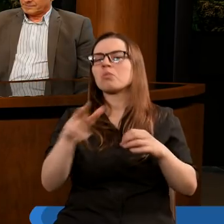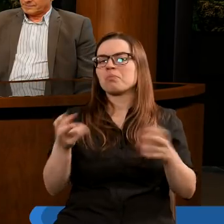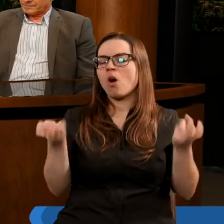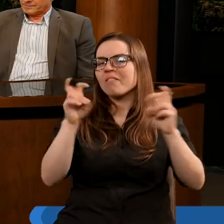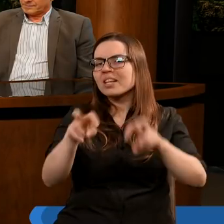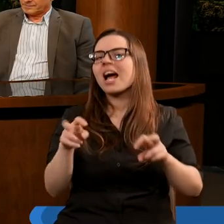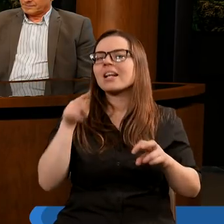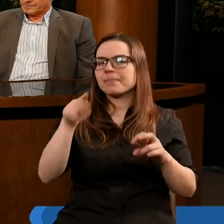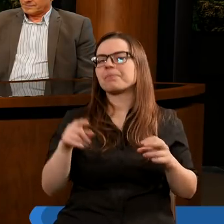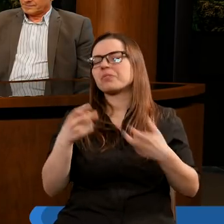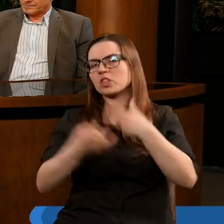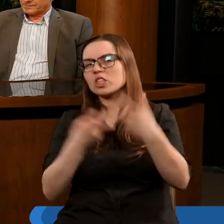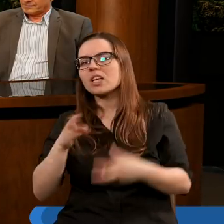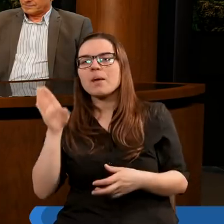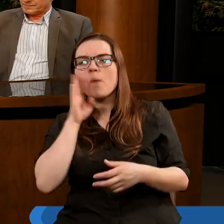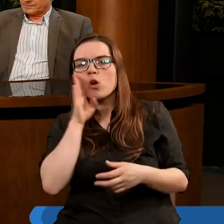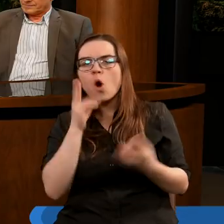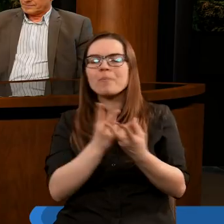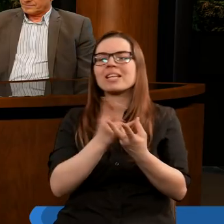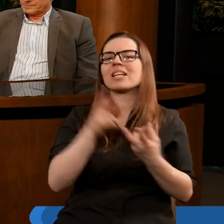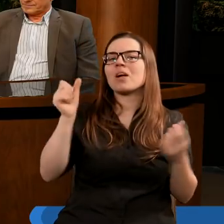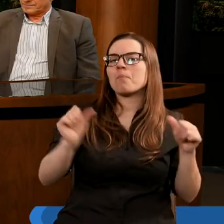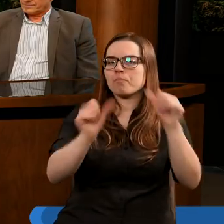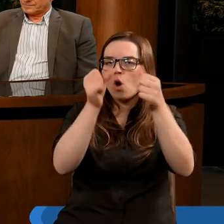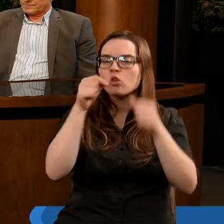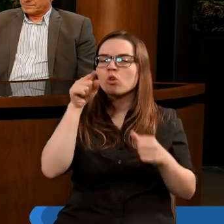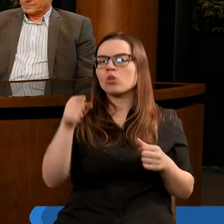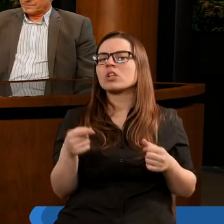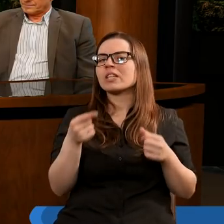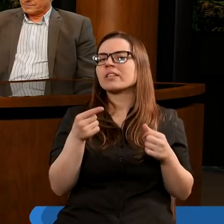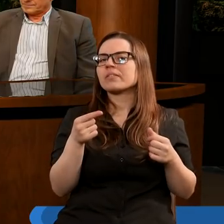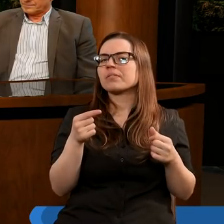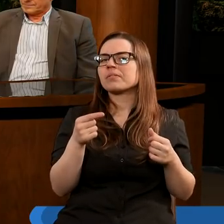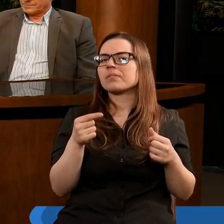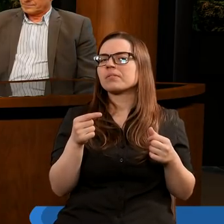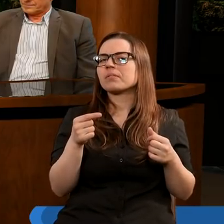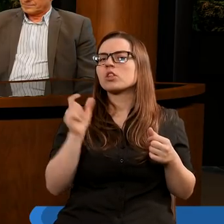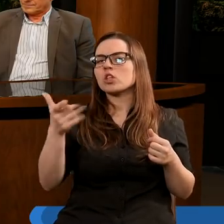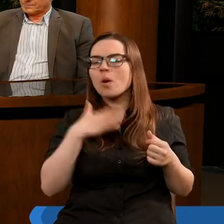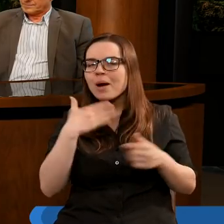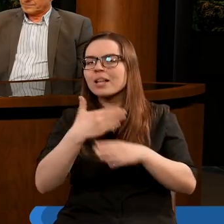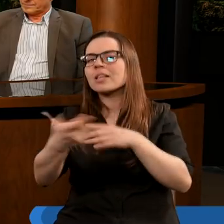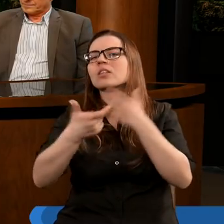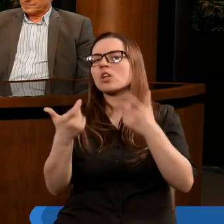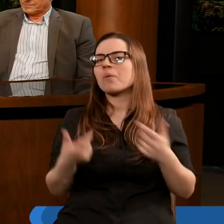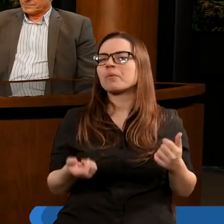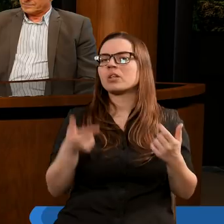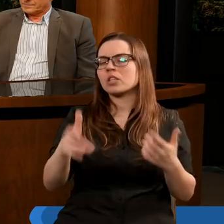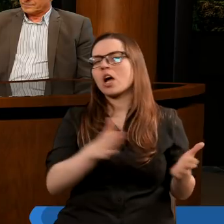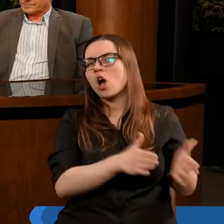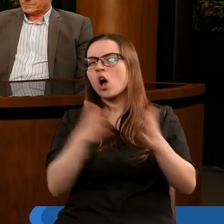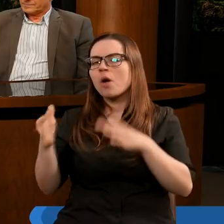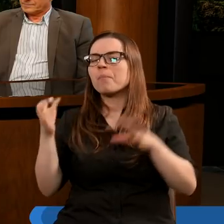powstaje, która czyni podobiznę, posąg, ten posąg potem ma olbrzymią moc, bo przemawia ten posąg. I